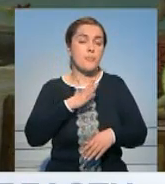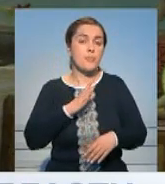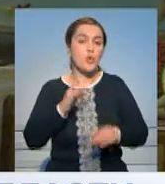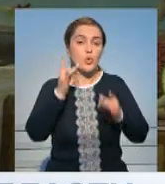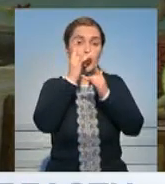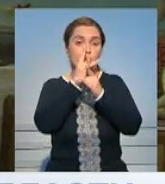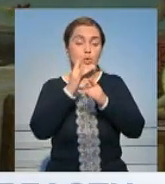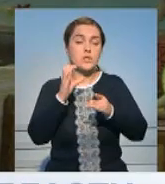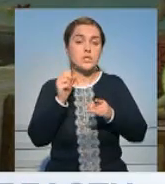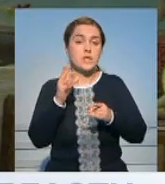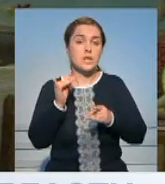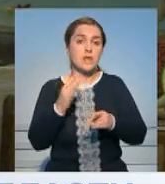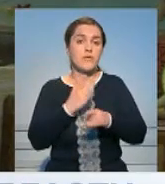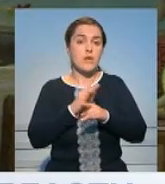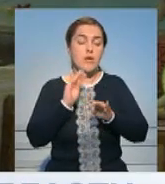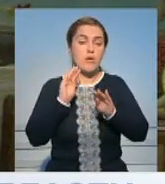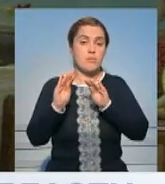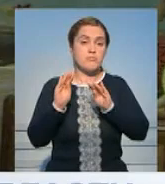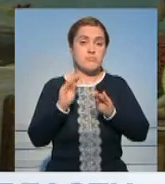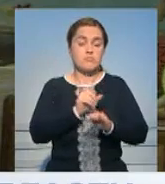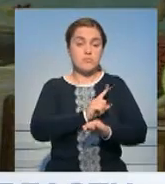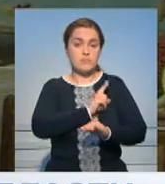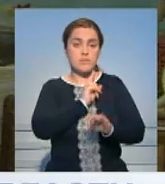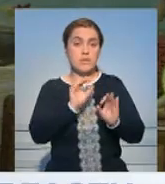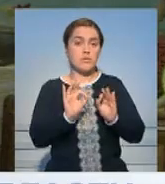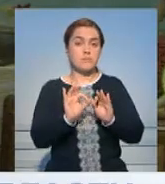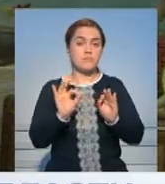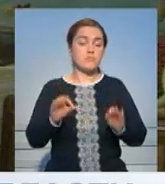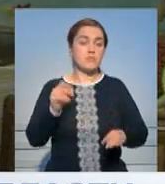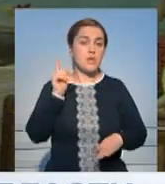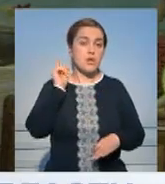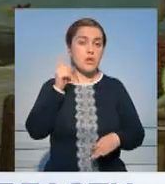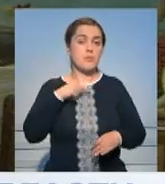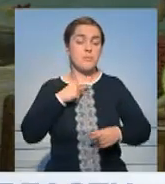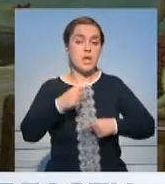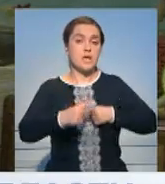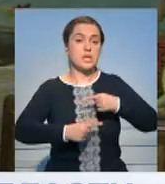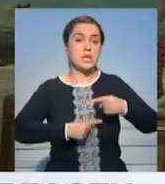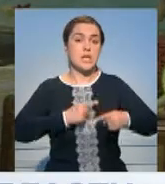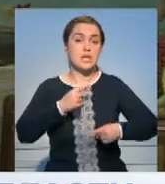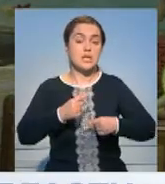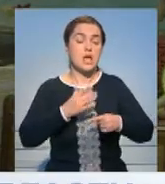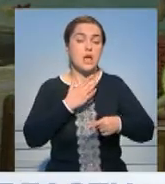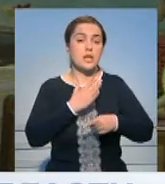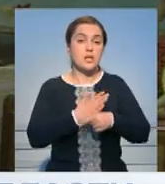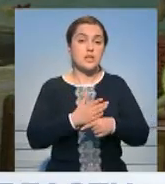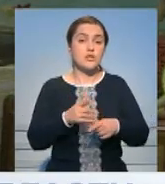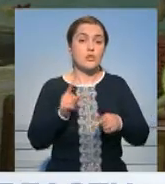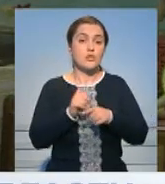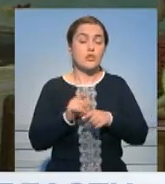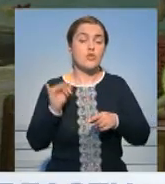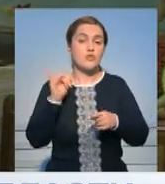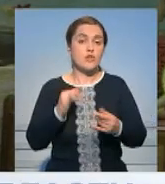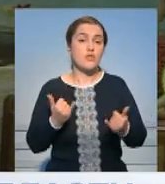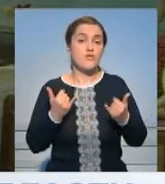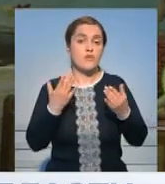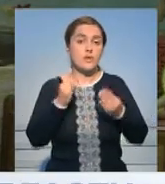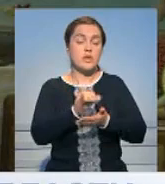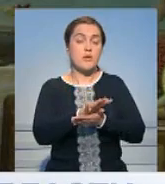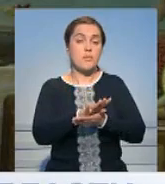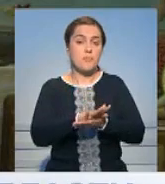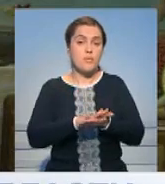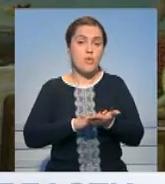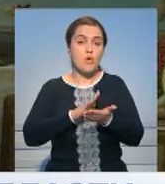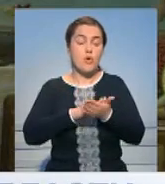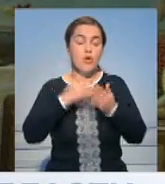Поразительно, насколько искусным были мастера того времени. Мы — наследники этих творений, мастера сегодняшнего дня. Продолжаем творить,